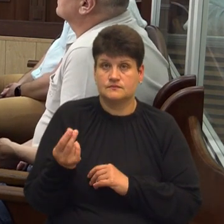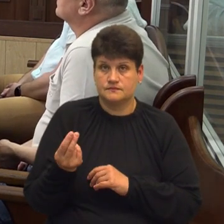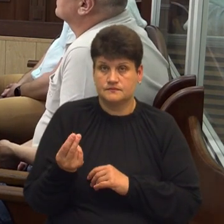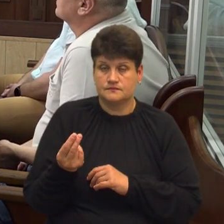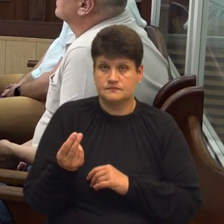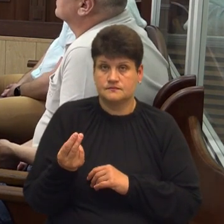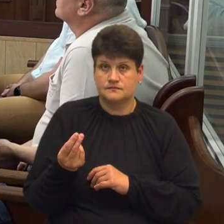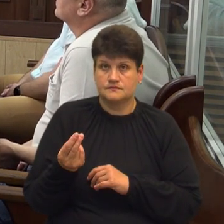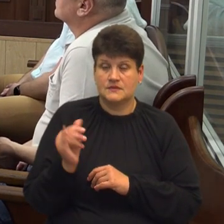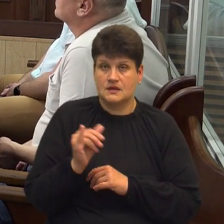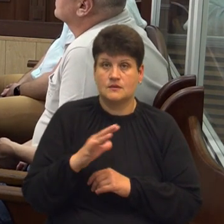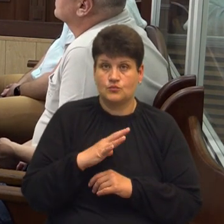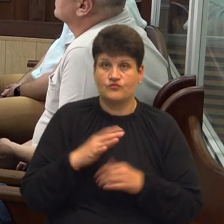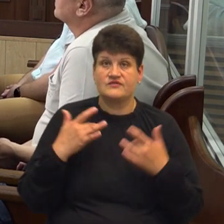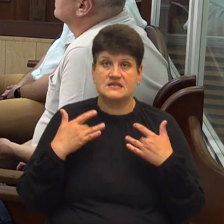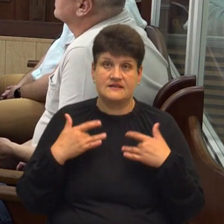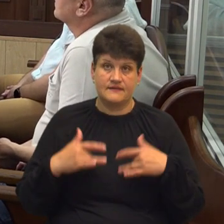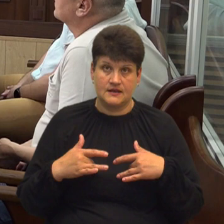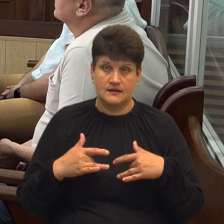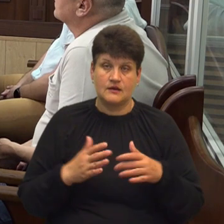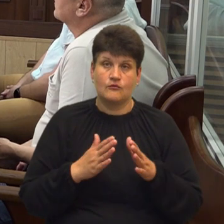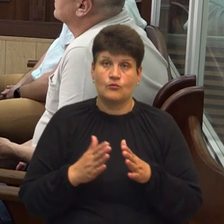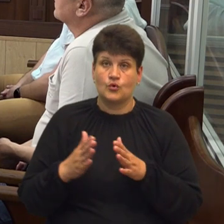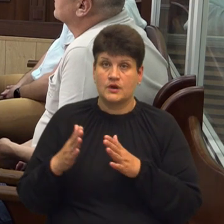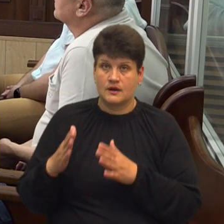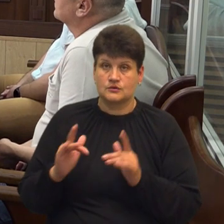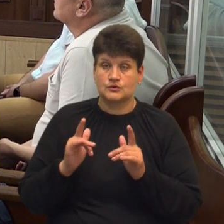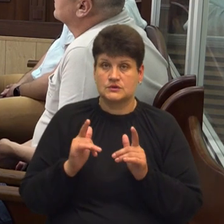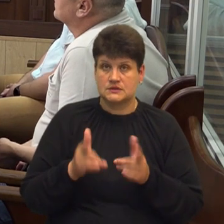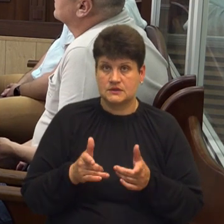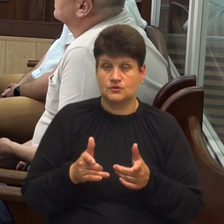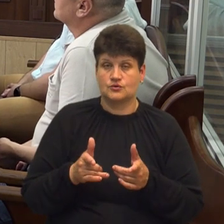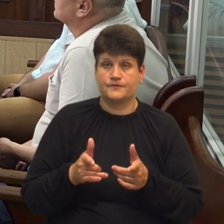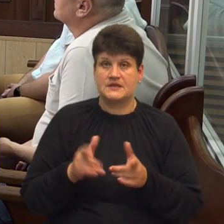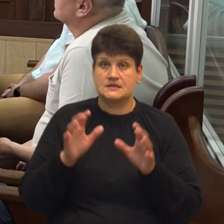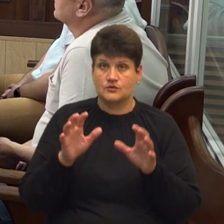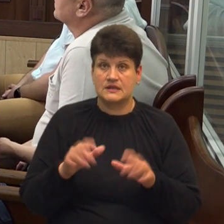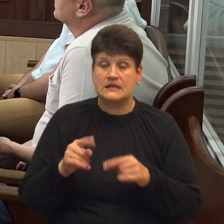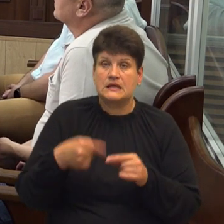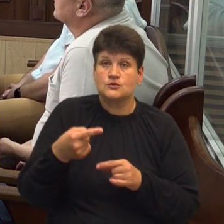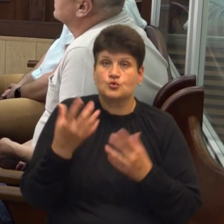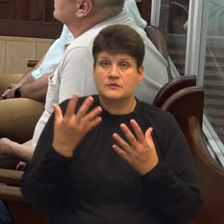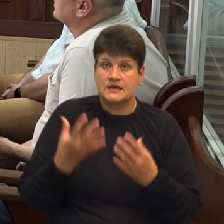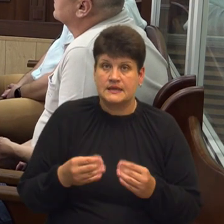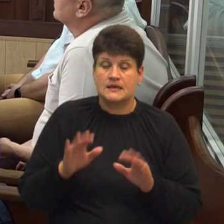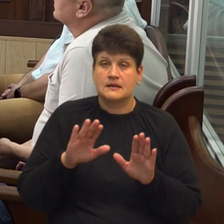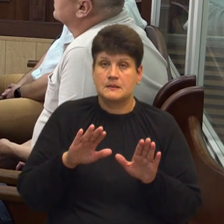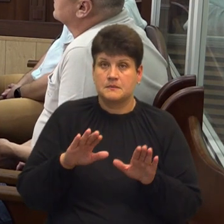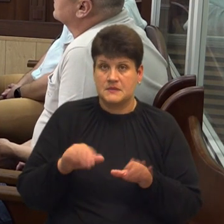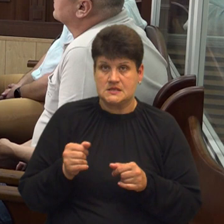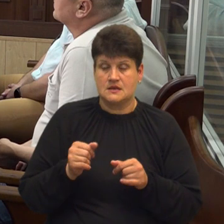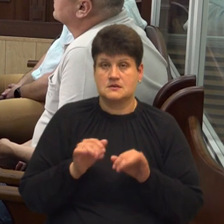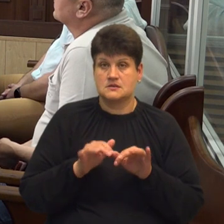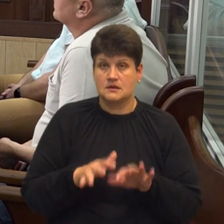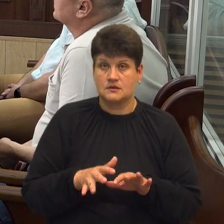був звільнений в порядку встановленого чинного кримінального процесуального законодавства. Тобто на наступний день після засилання відповідного запобіжного заходу.